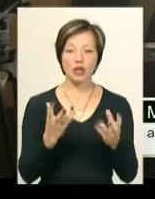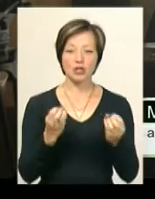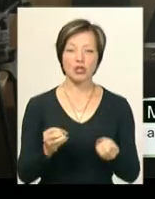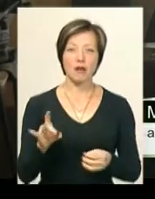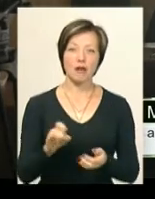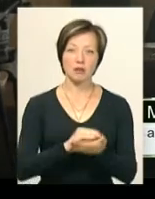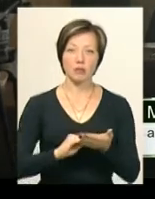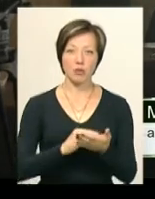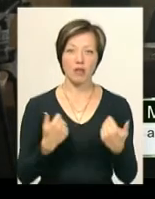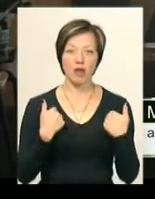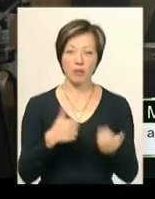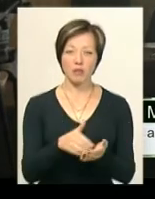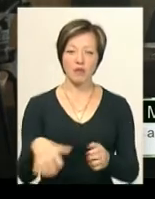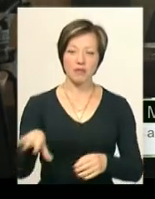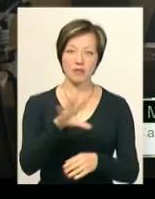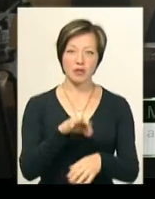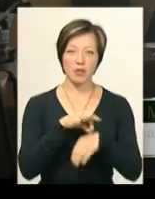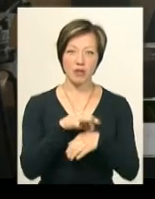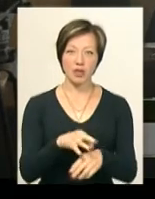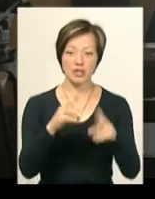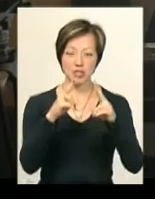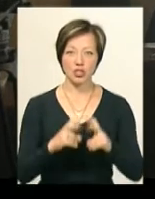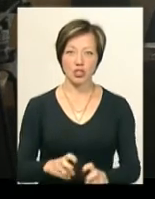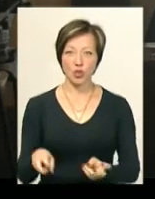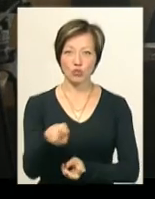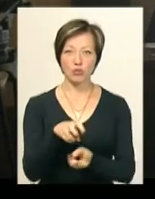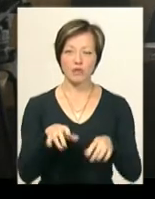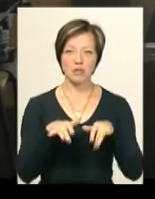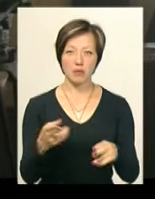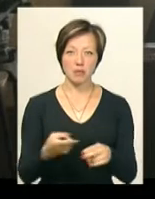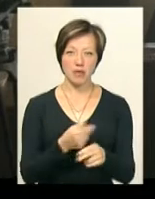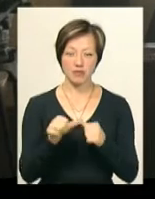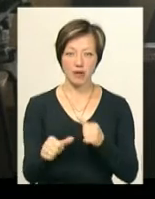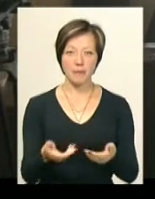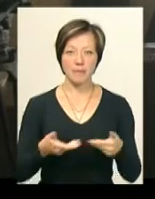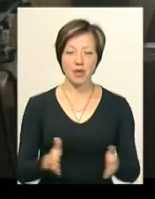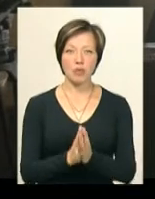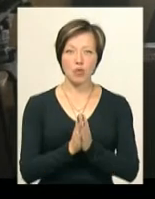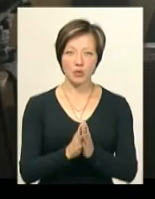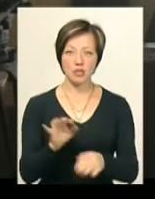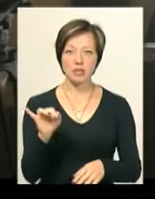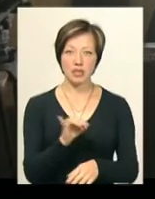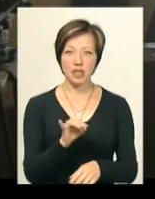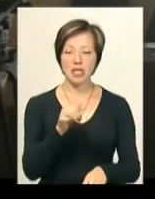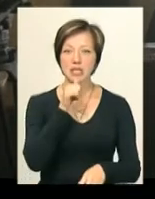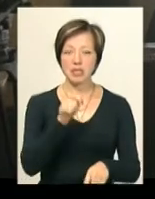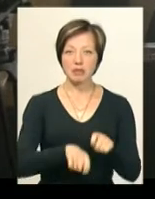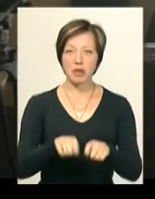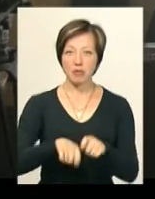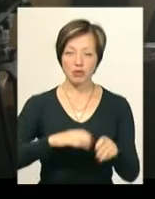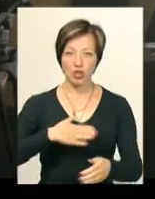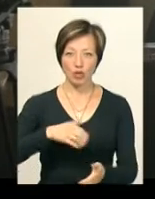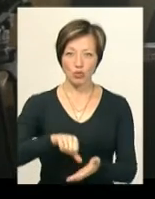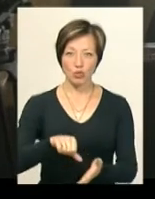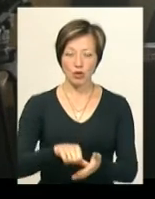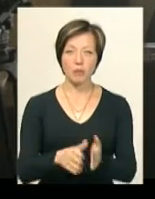повторюю, нам відмовляють у проведенні всіх слідчих розшукових заходів, без винятку. Ми просимо провести і слідчий експеремент за нашою участі,